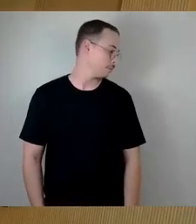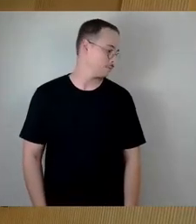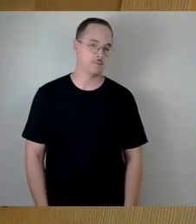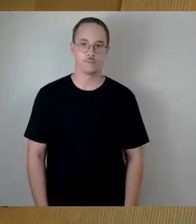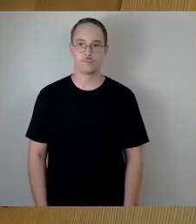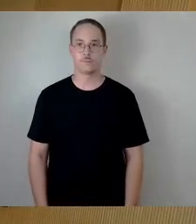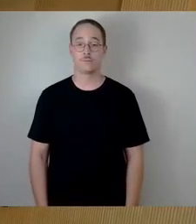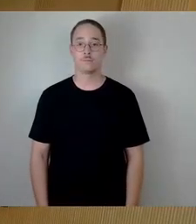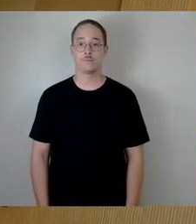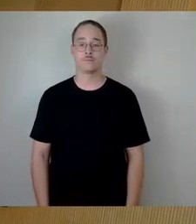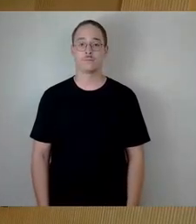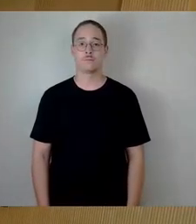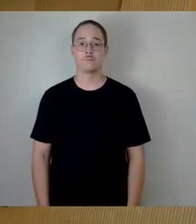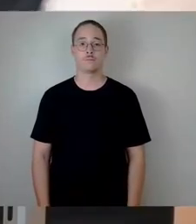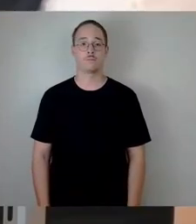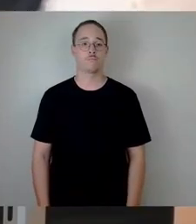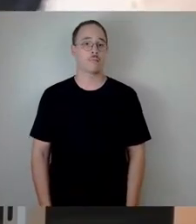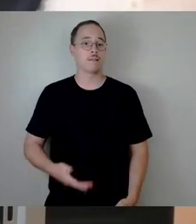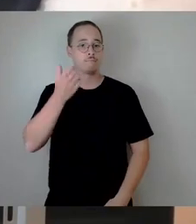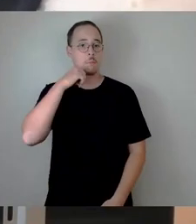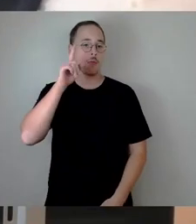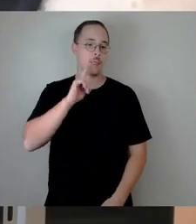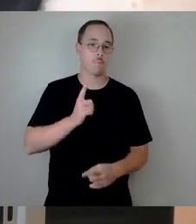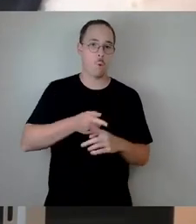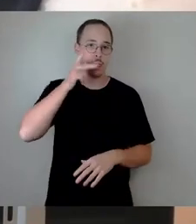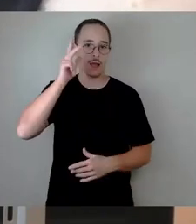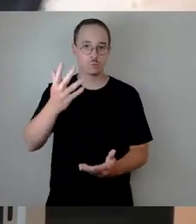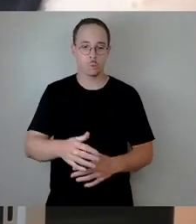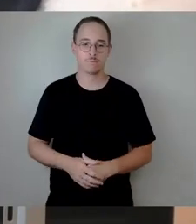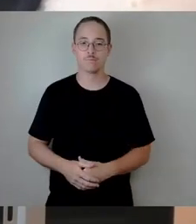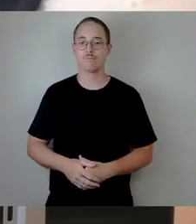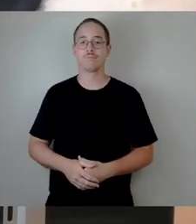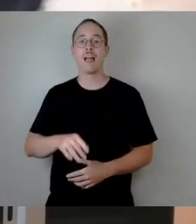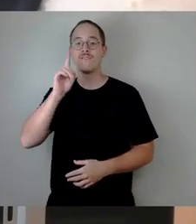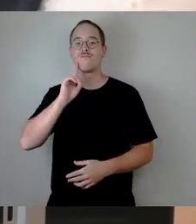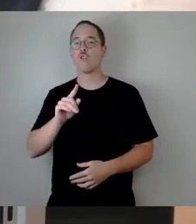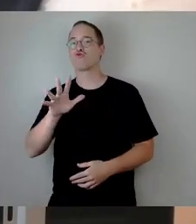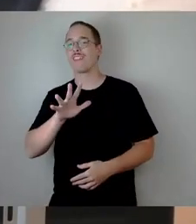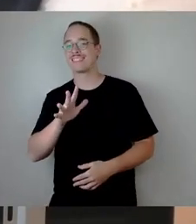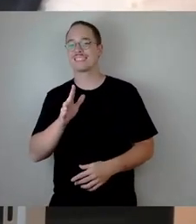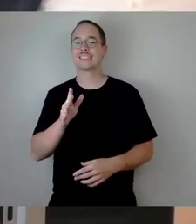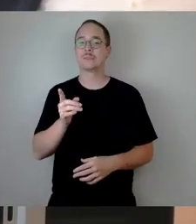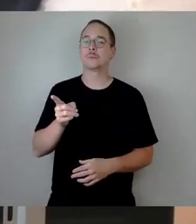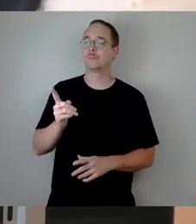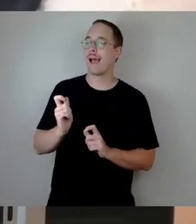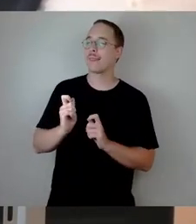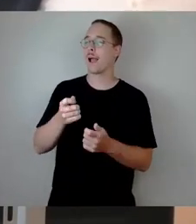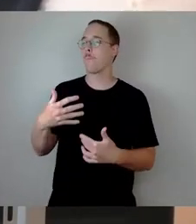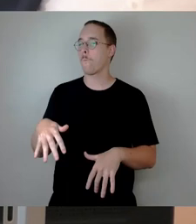Bürgermeister, meine Damen und Herren, liebe Frau Schornetzki, das ist natürlich tricky, Ihr Antrag. Seit wann machen wir das so?